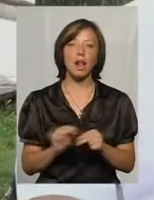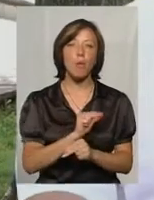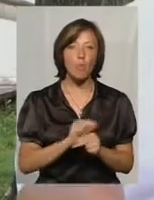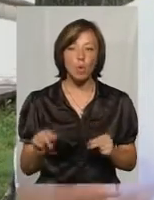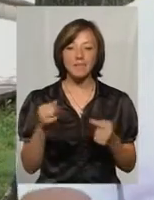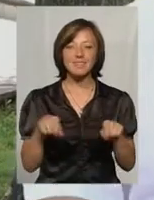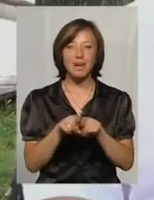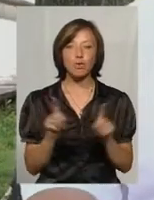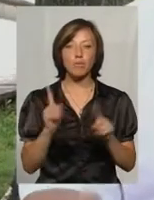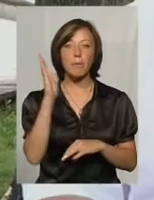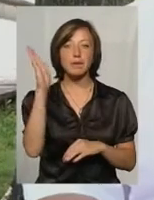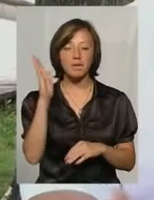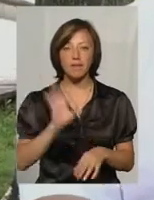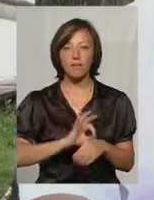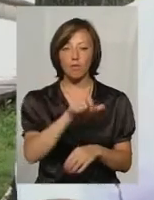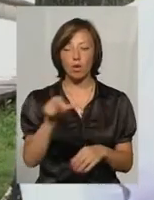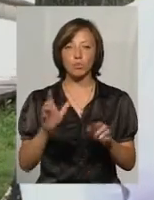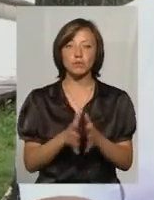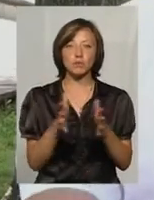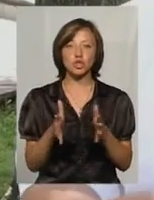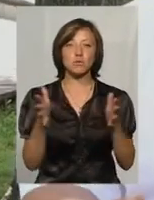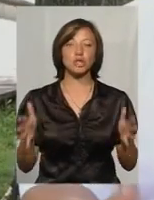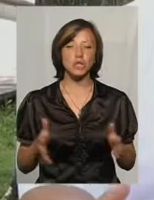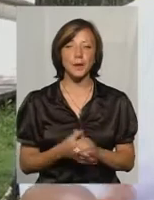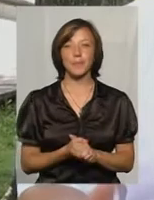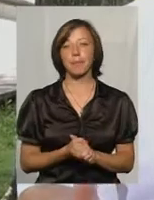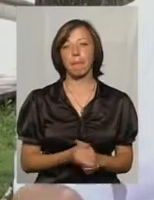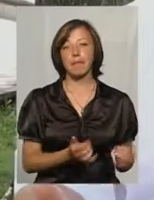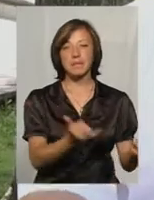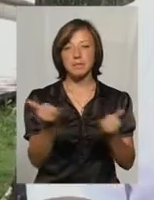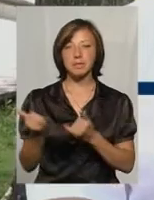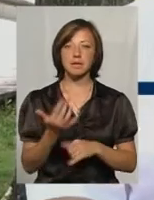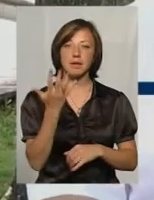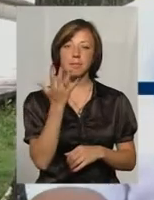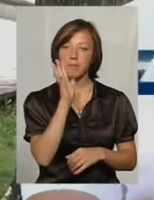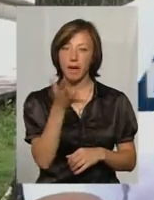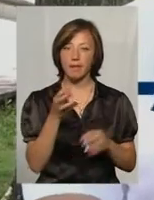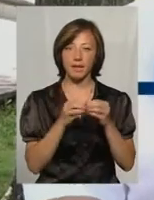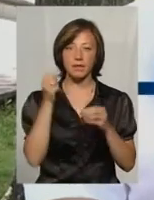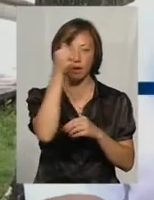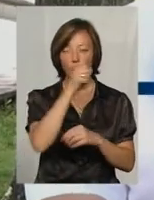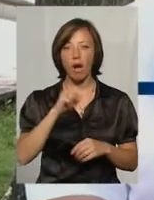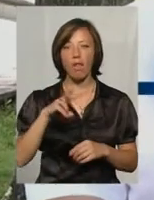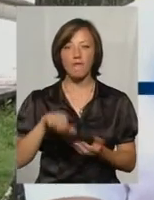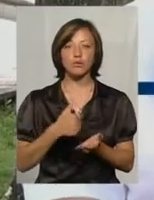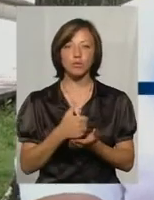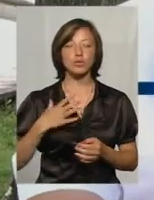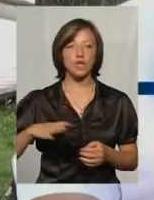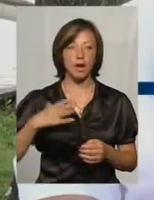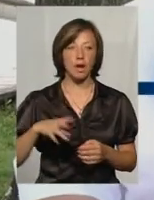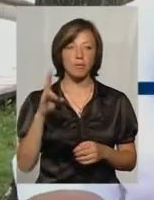і так, щоб з перспективи, хворих буде більше і більше, забезпечити на 5-10 років. Але в основному ми чекаємо,